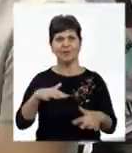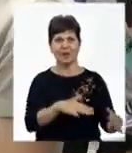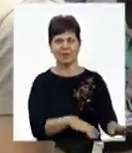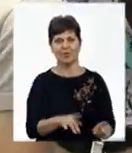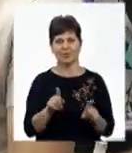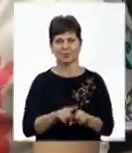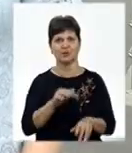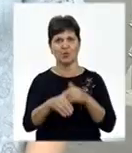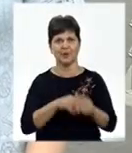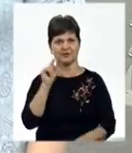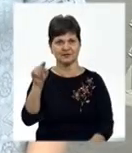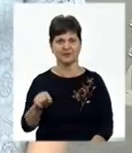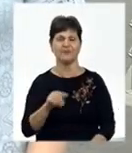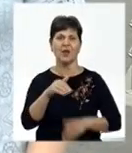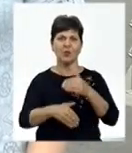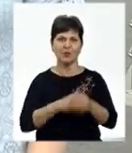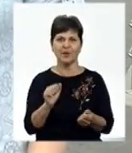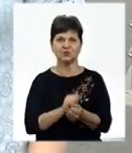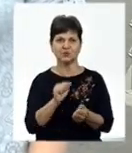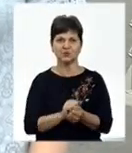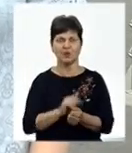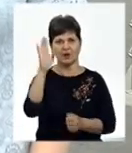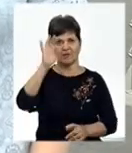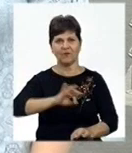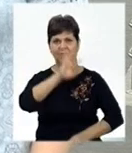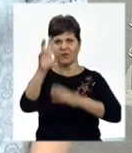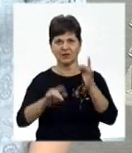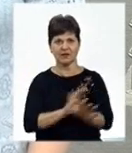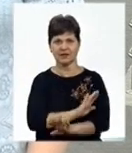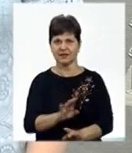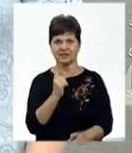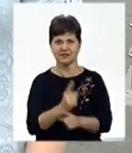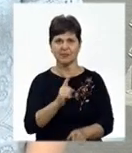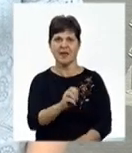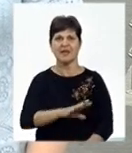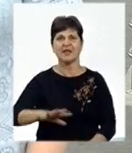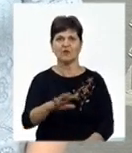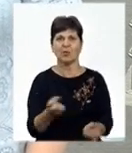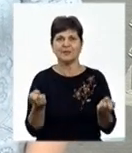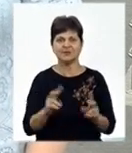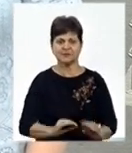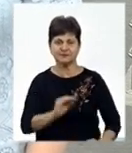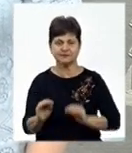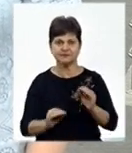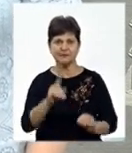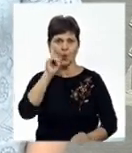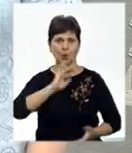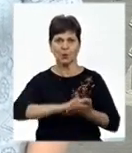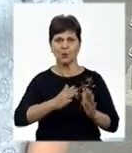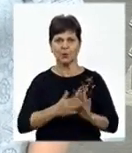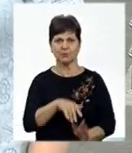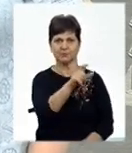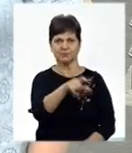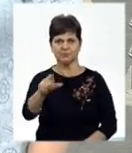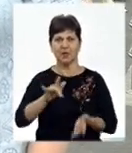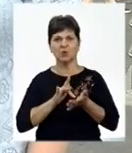фонтані будемо купатися. Купатися у сухих фонтанах не заборонено. У Європі спеціально їх облаштовують у вололюдних місцях, аби